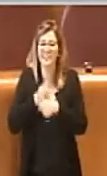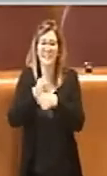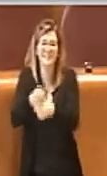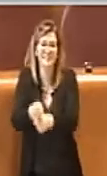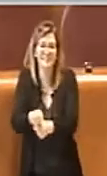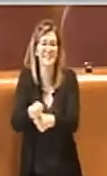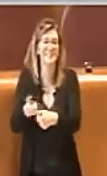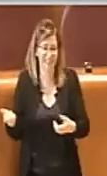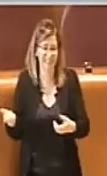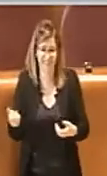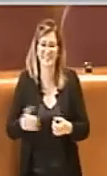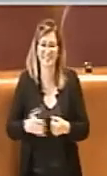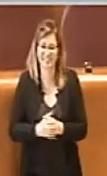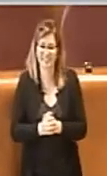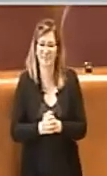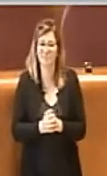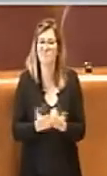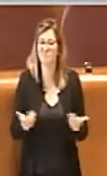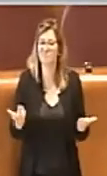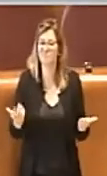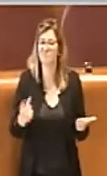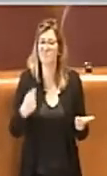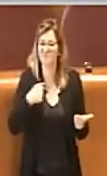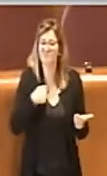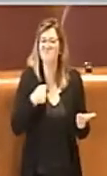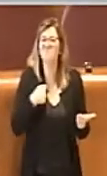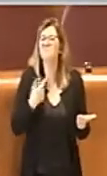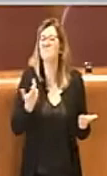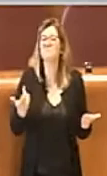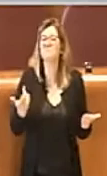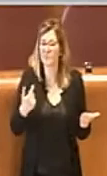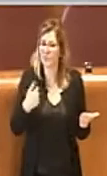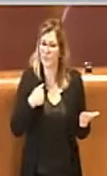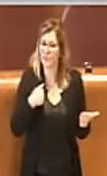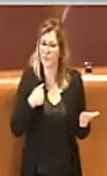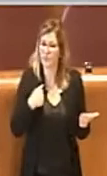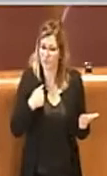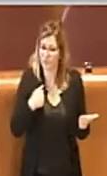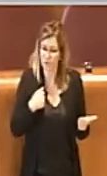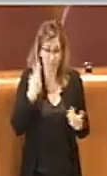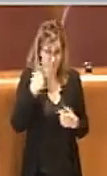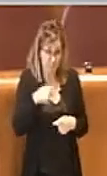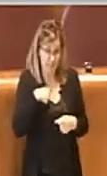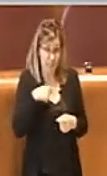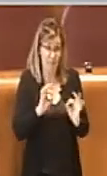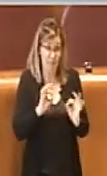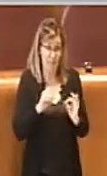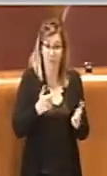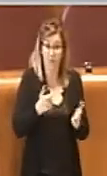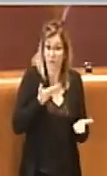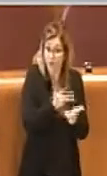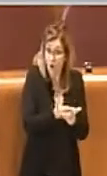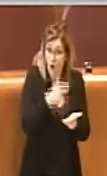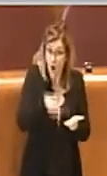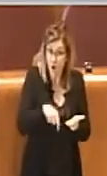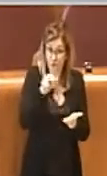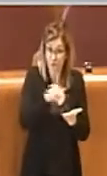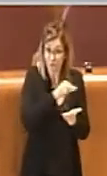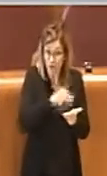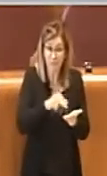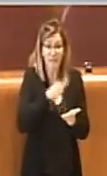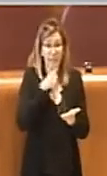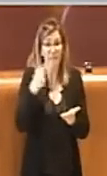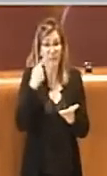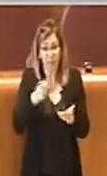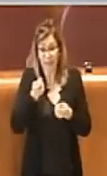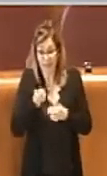appunto io mi ritengo insomma ritengo che questo, se l'atto che stiamo votando oggi deve essere un impulso alla giunta alla